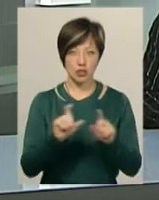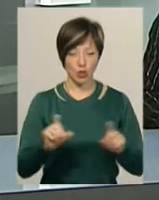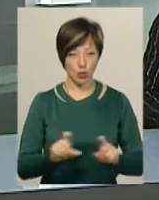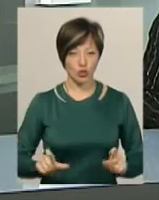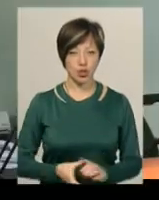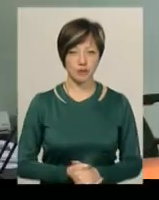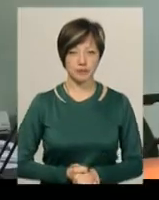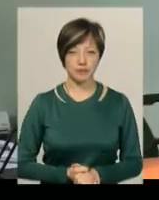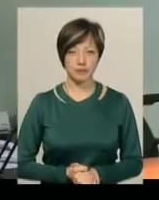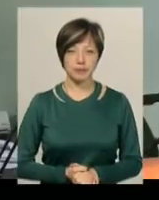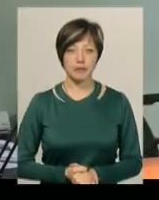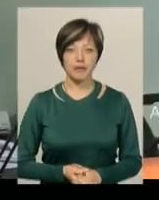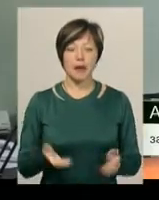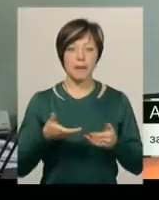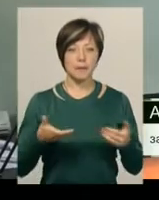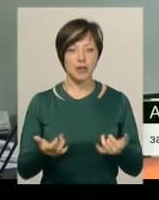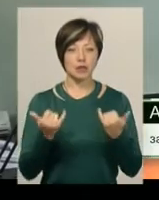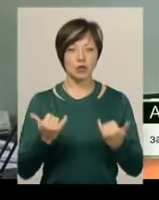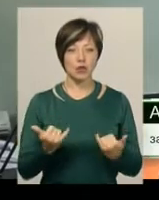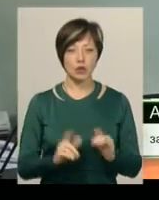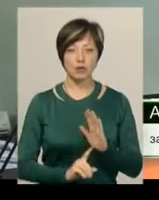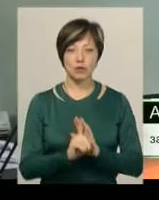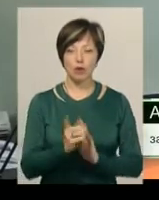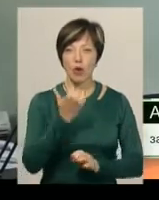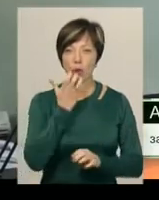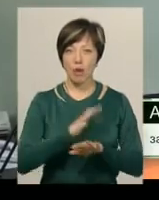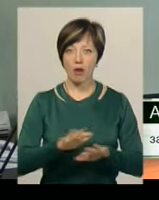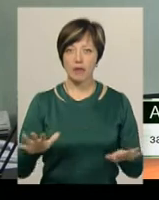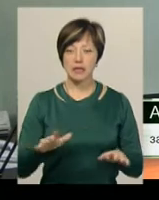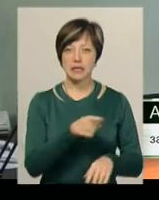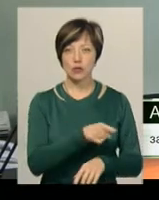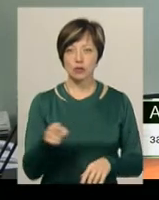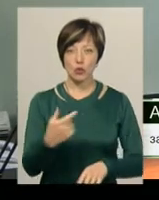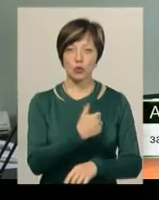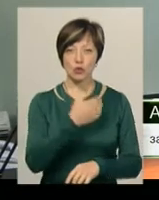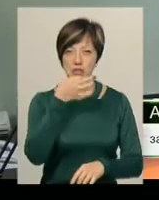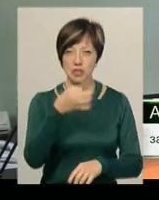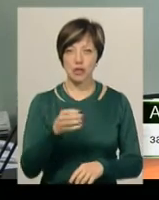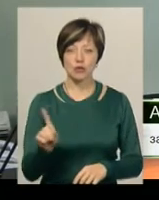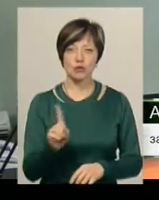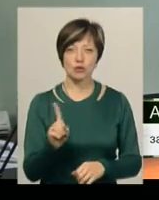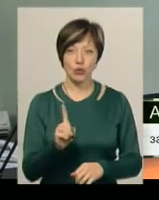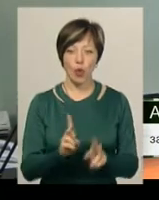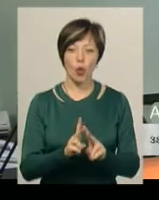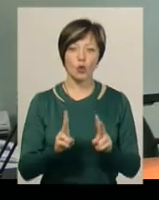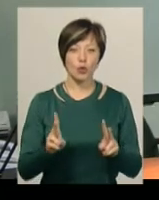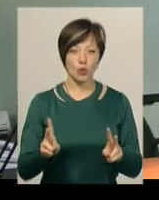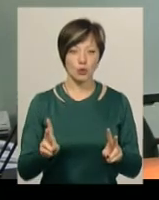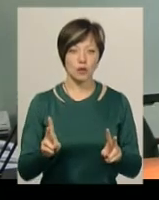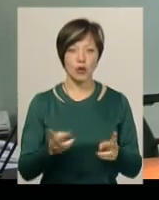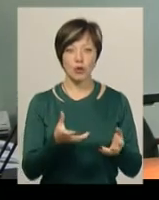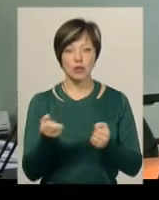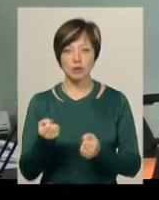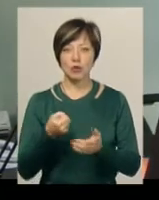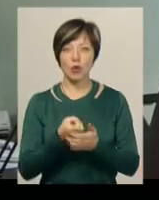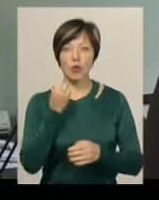Ми сьогодні розпочинаємо опальний сезон. І хочу сказати, що хтось його тримає